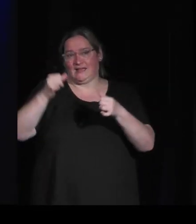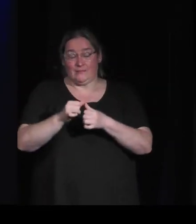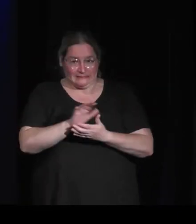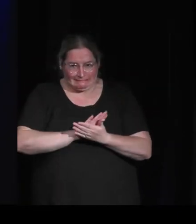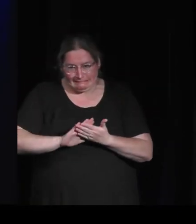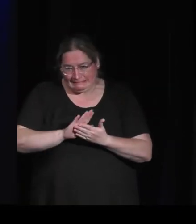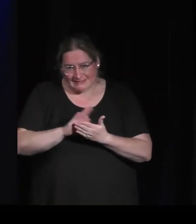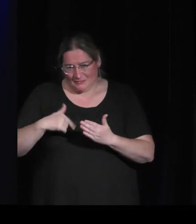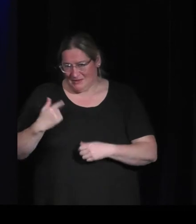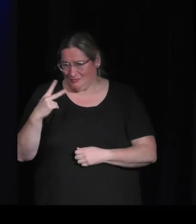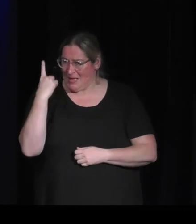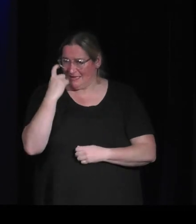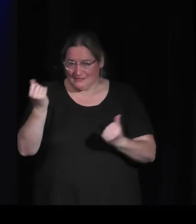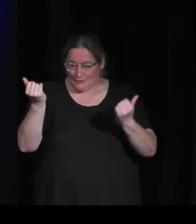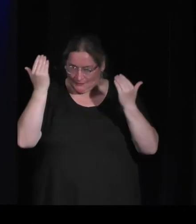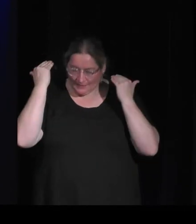Si vous ne comprenez pas,'est bien.